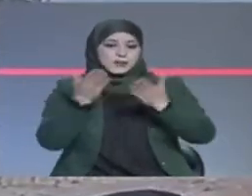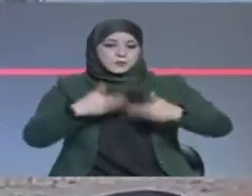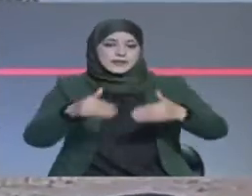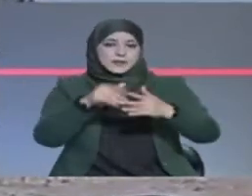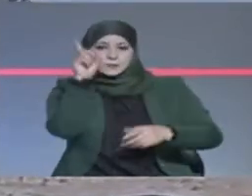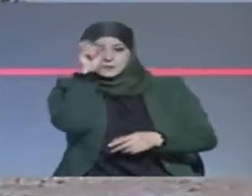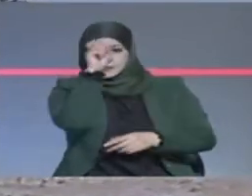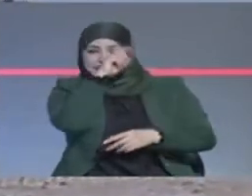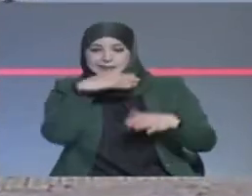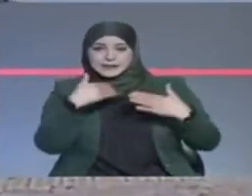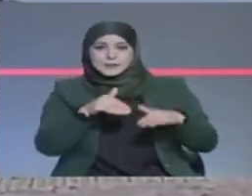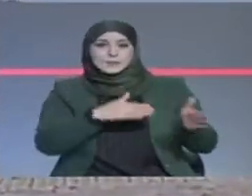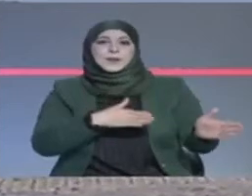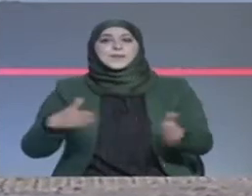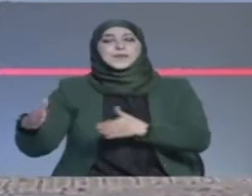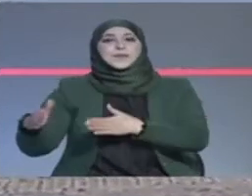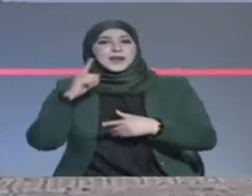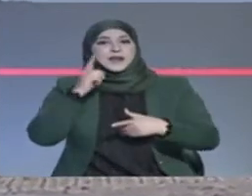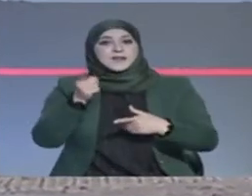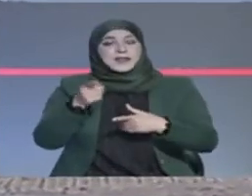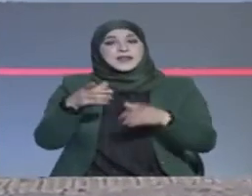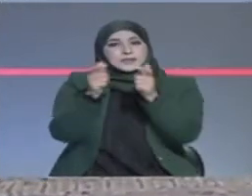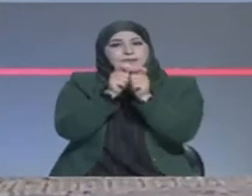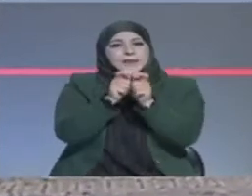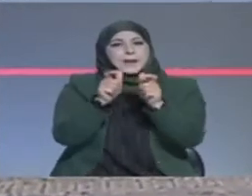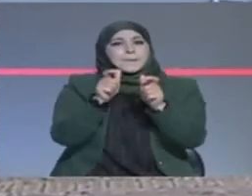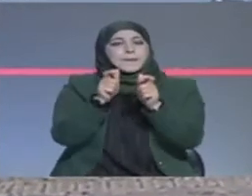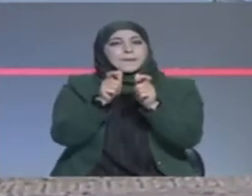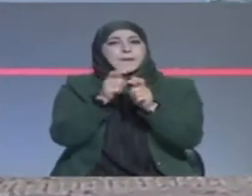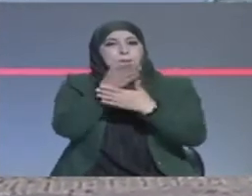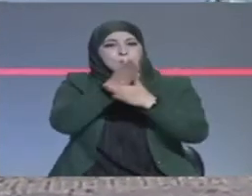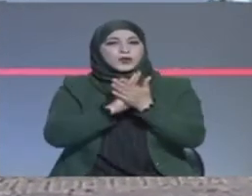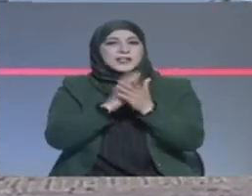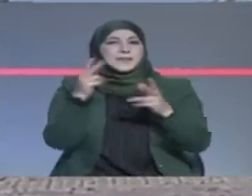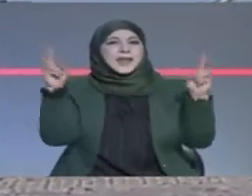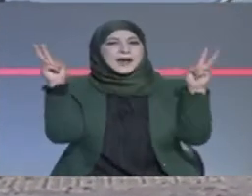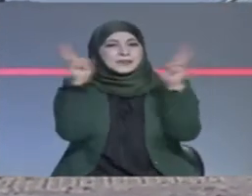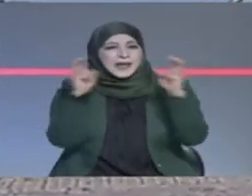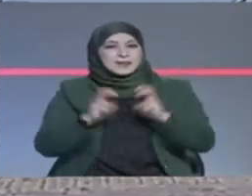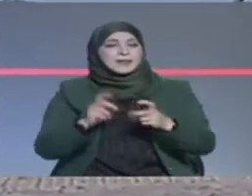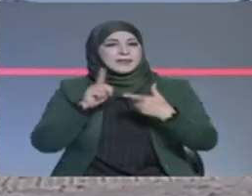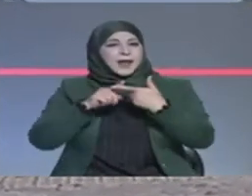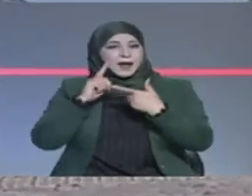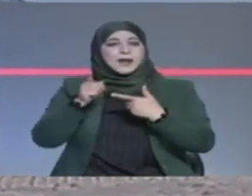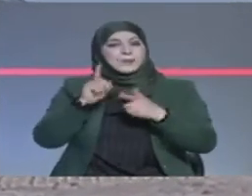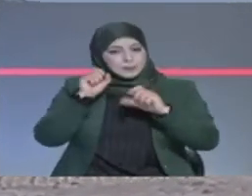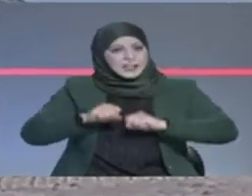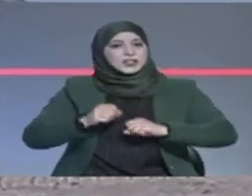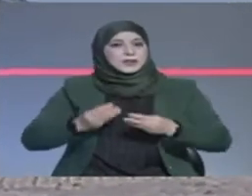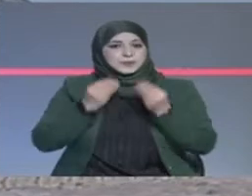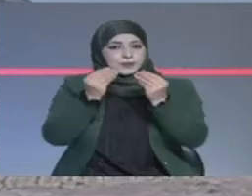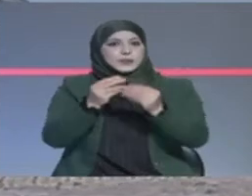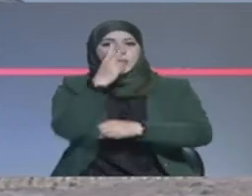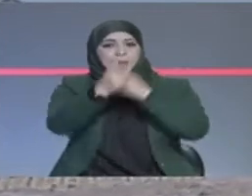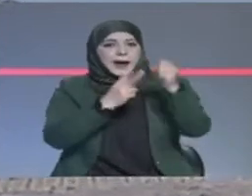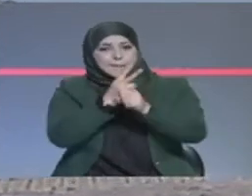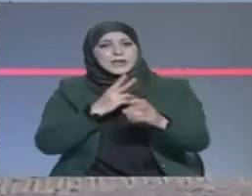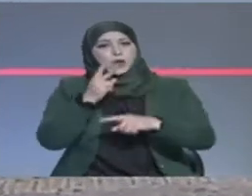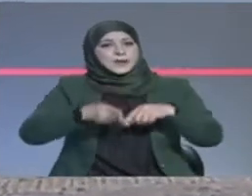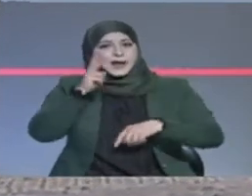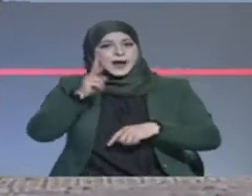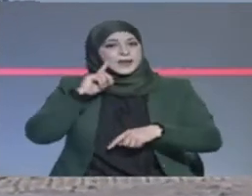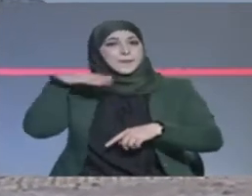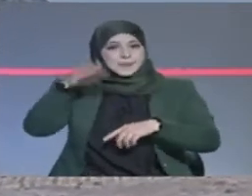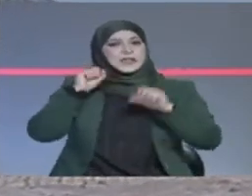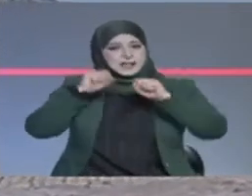بموجب قانون مجال الطاقة والمناجم عندك الحق في عامين دوروبو ولا في ريشارش متاع دو بارتنير ومن بعدها فوزاد دون لوبليغاسيان أنك تدخل